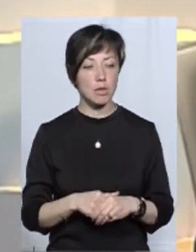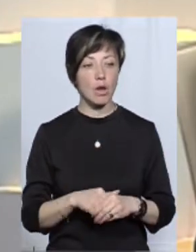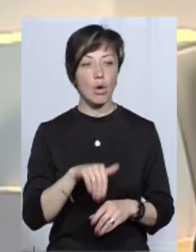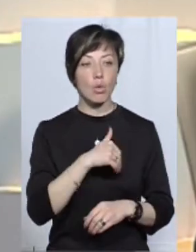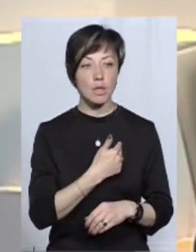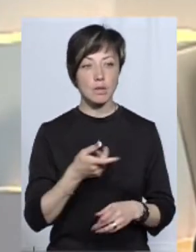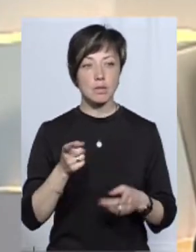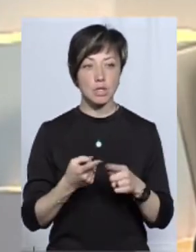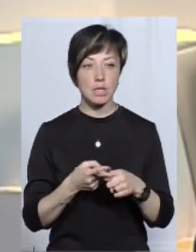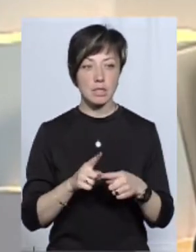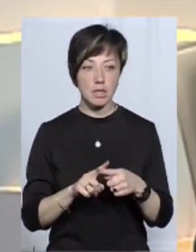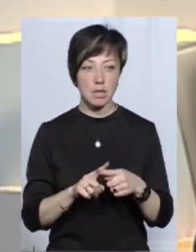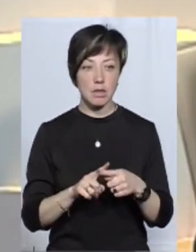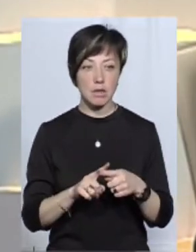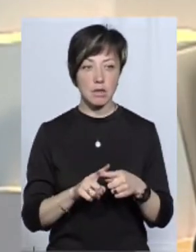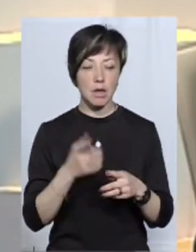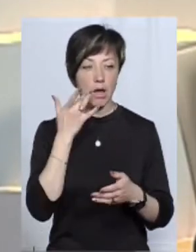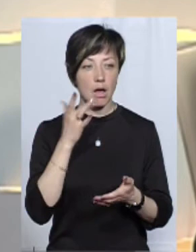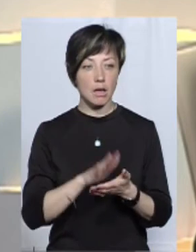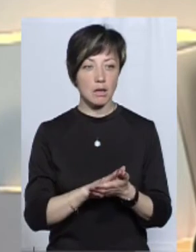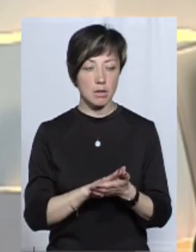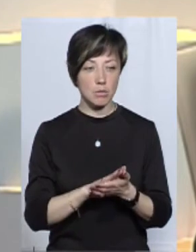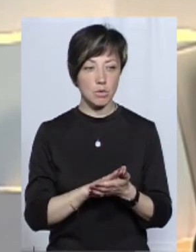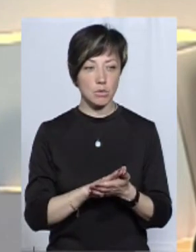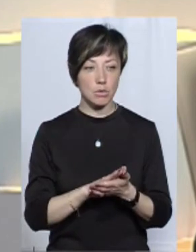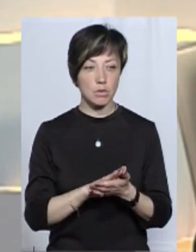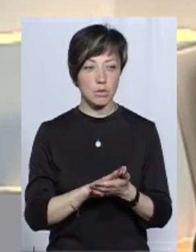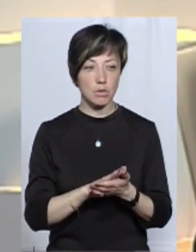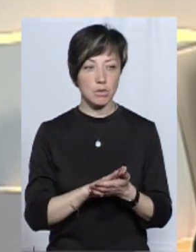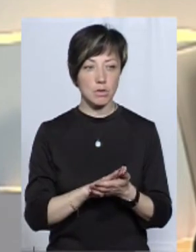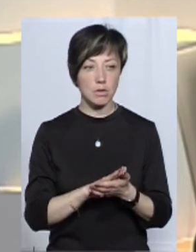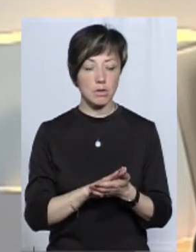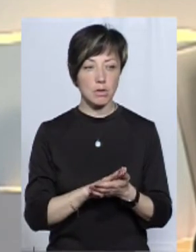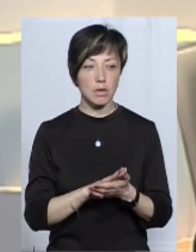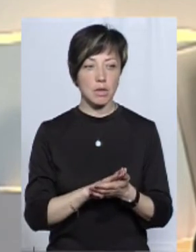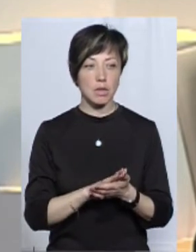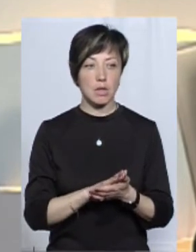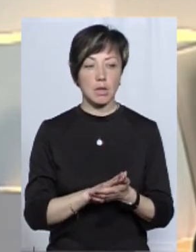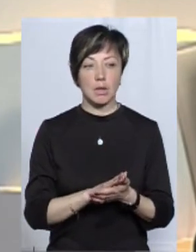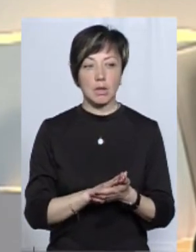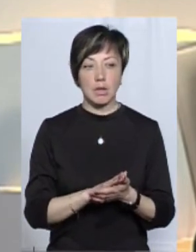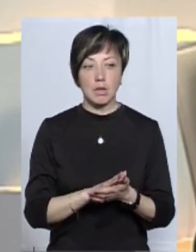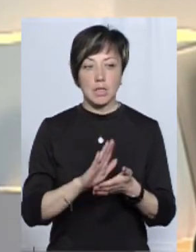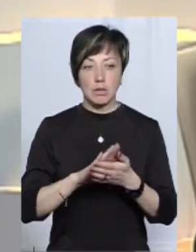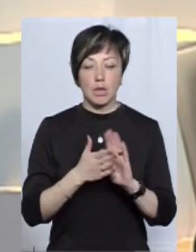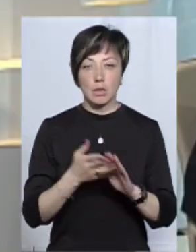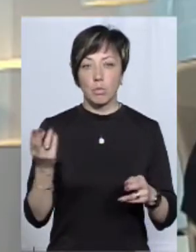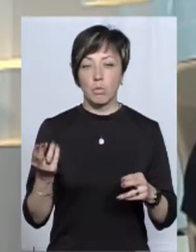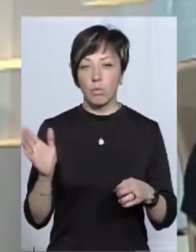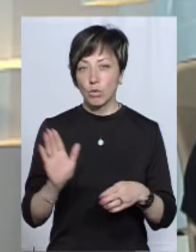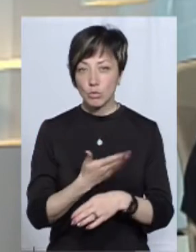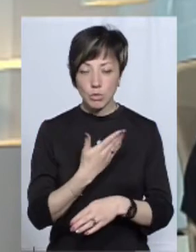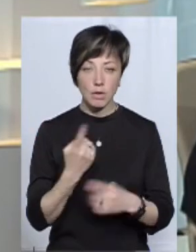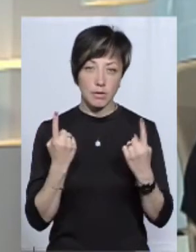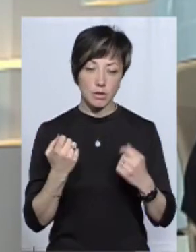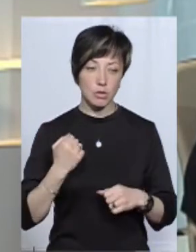І хотілося б, звичайно, цієї такої ганебної оболонки позбутися, тому що, на превеликий жаль, в